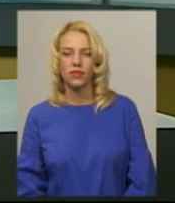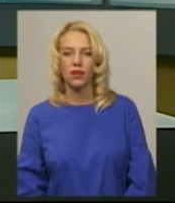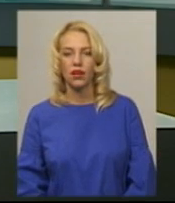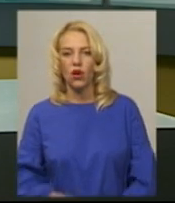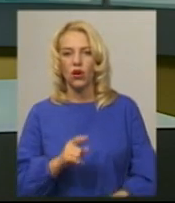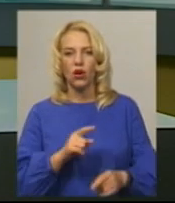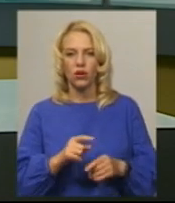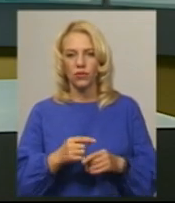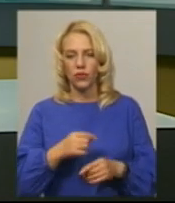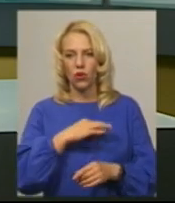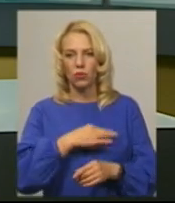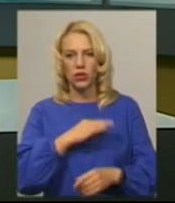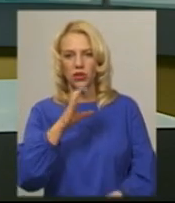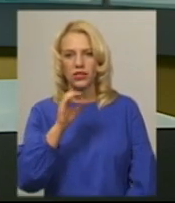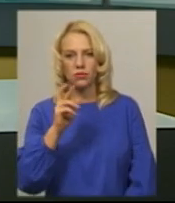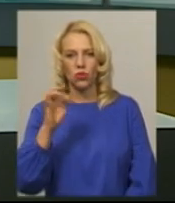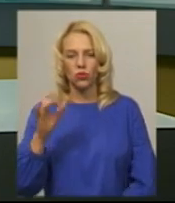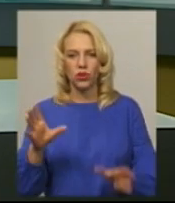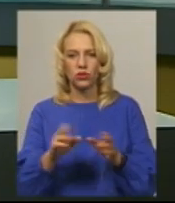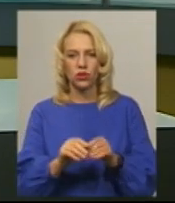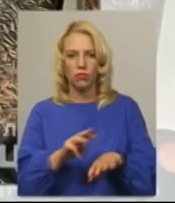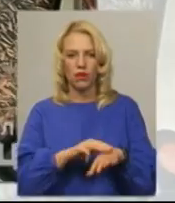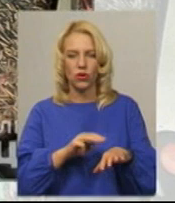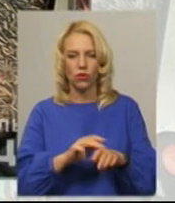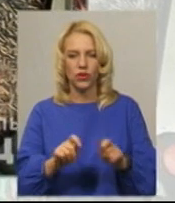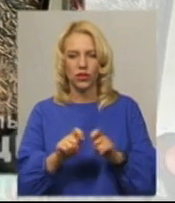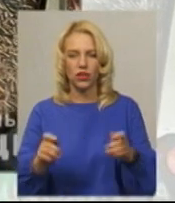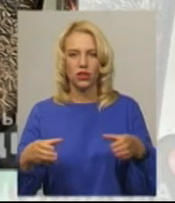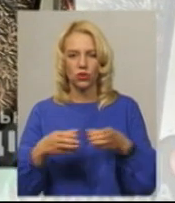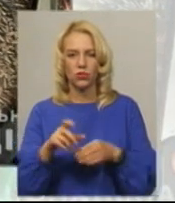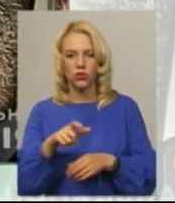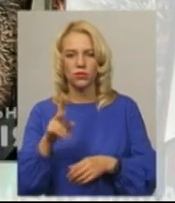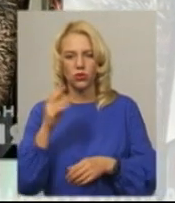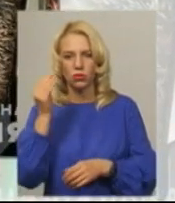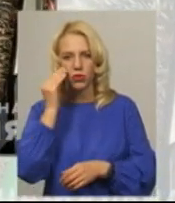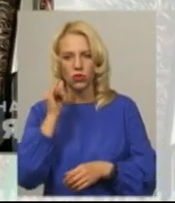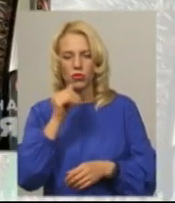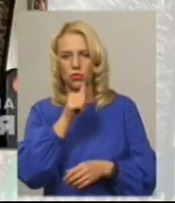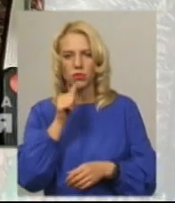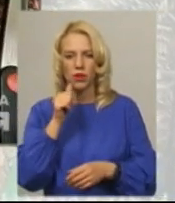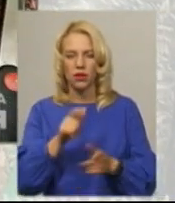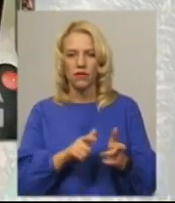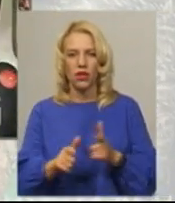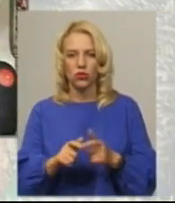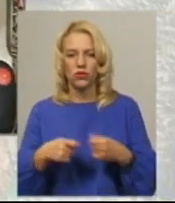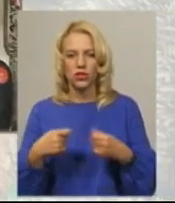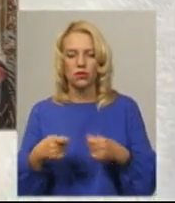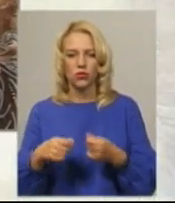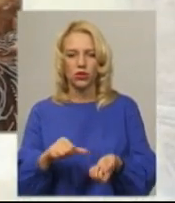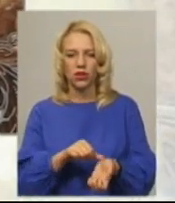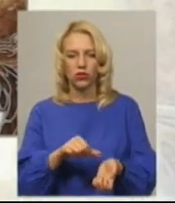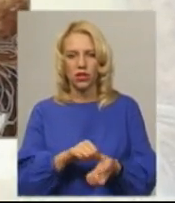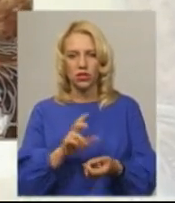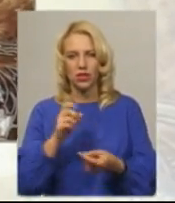Оперативники Служби безпеки України разом із правоохоронцями викрили групу осіб, яку підозрюють у підпільному виготовленні та збуті наркотичних та